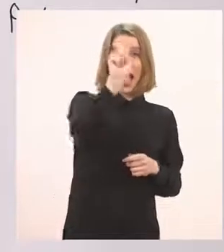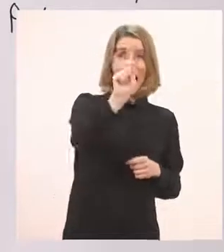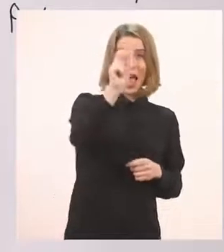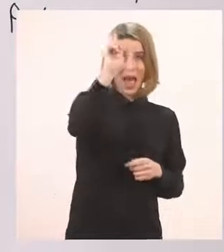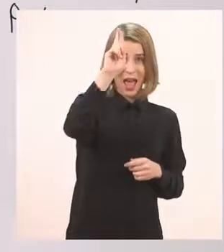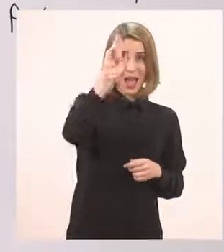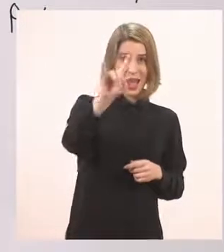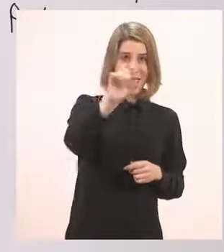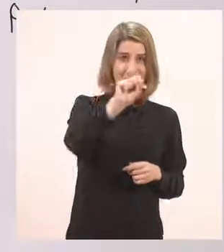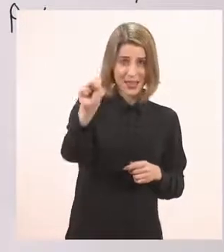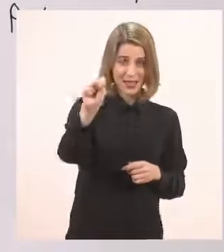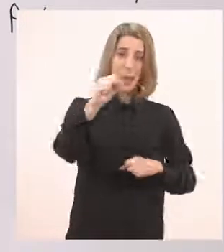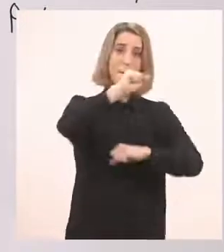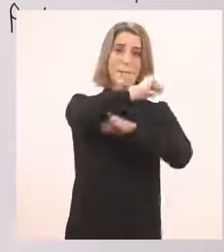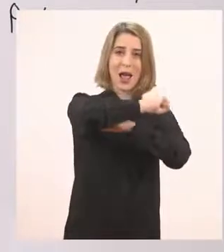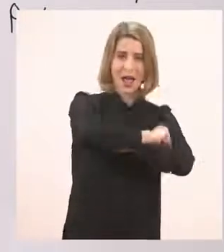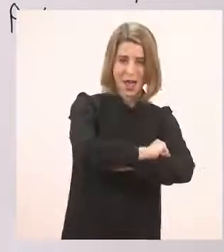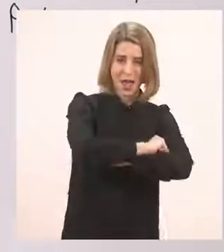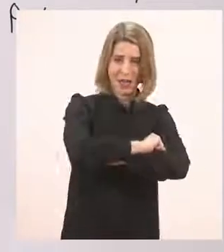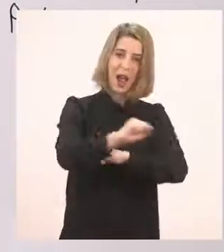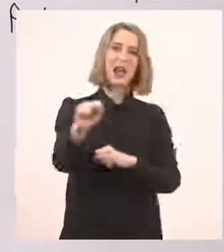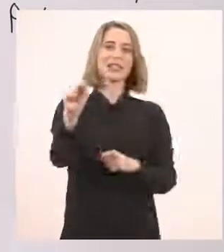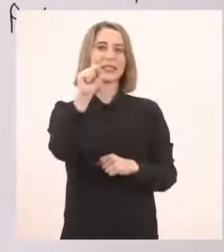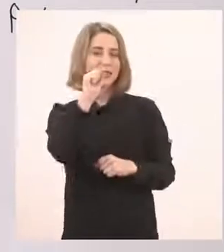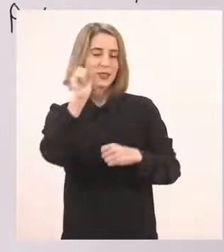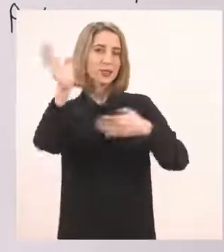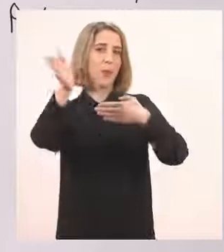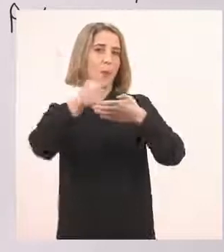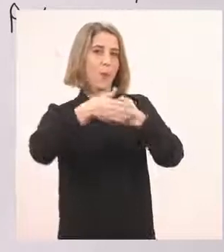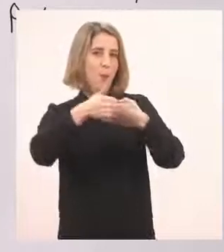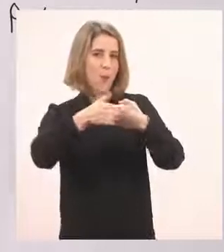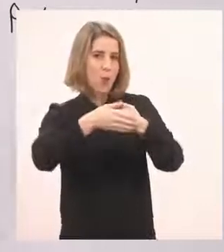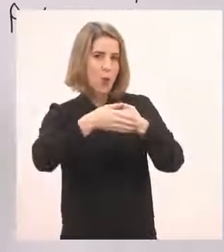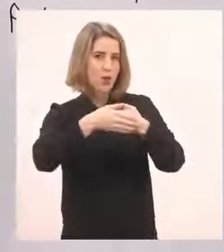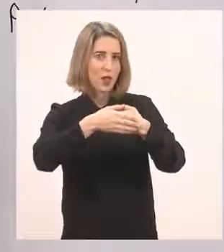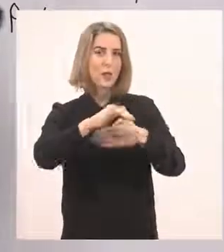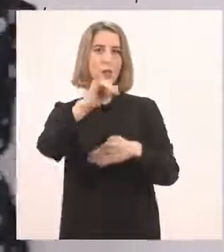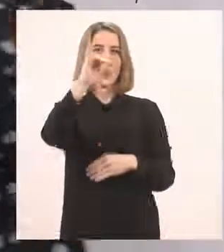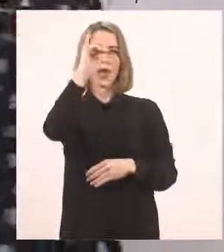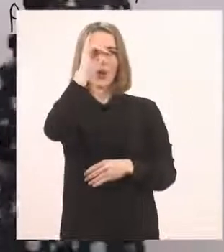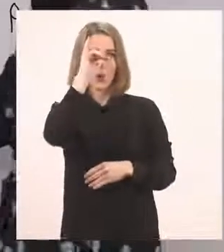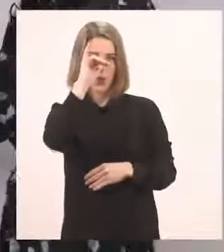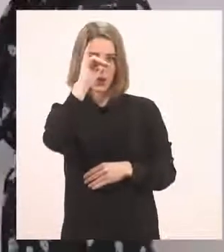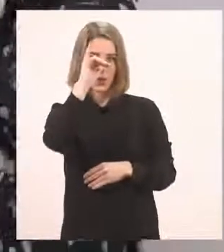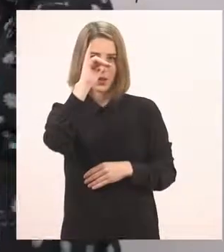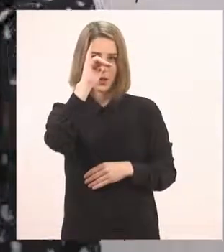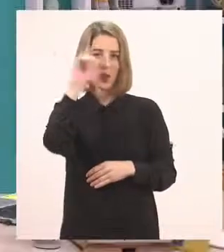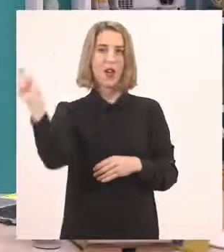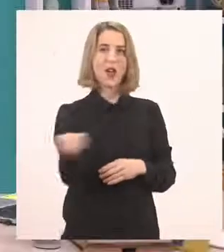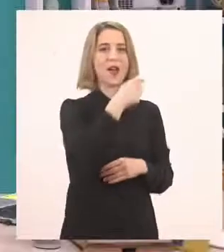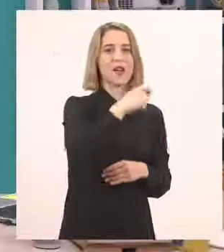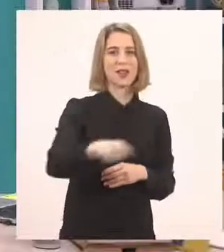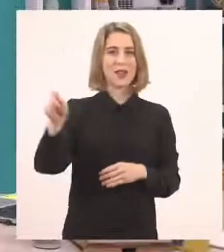Η μαρίνα. Το καρότο. Η πόρτα. Ο ρινόκερος. Η